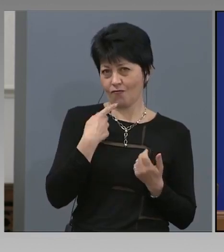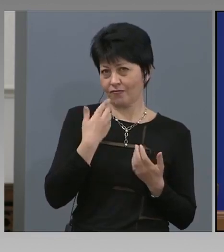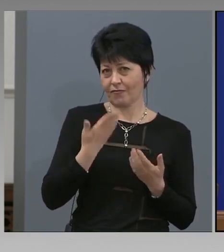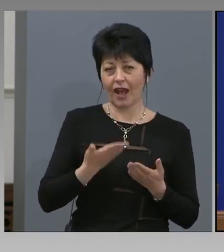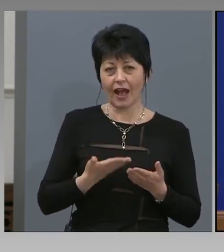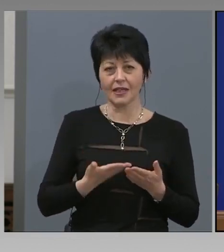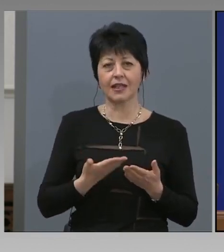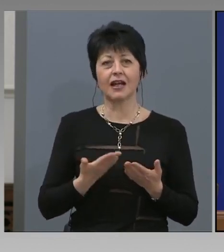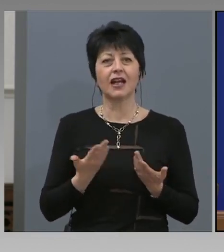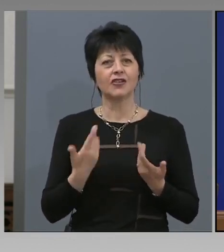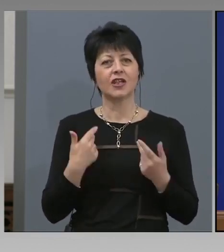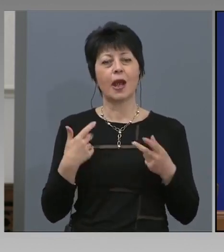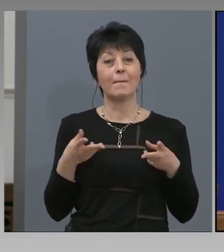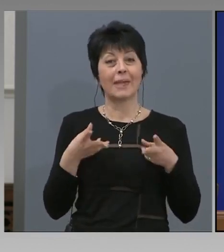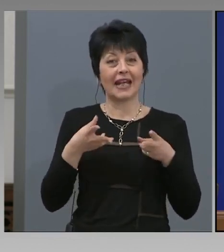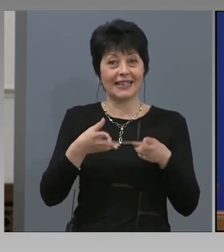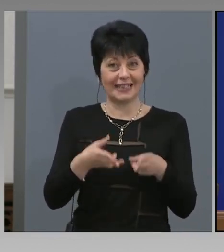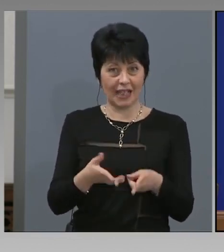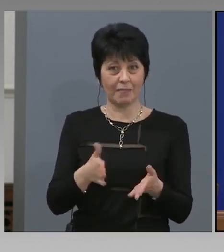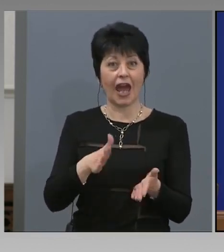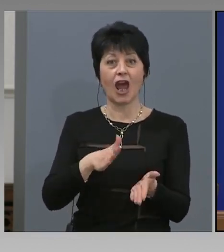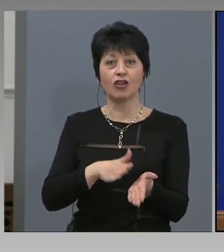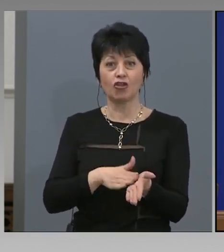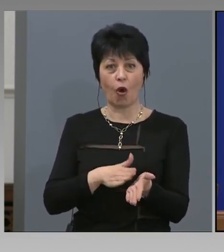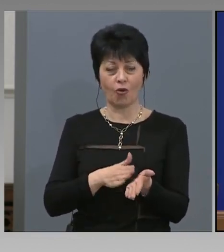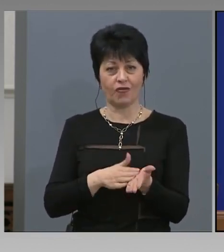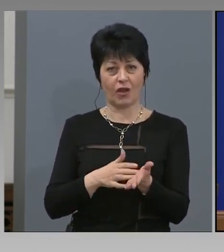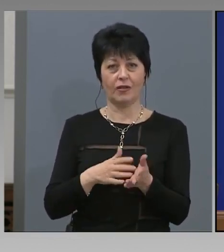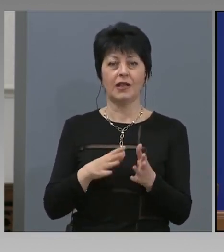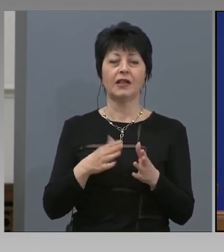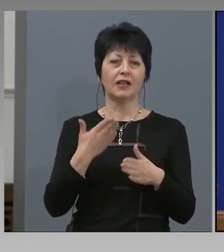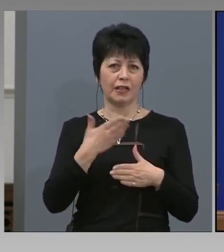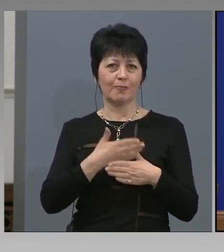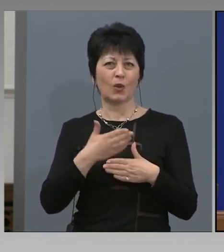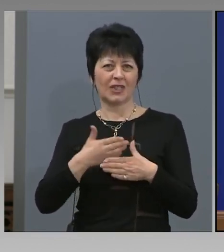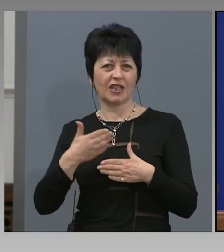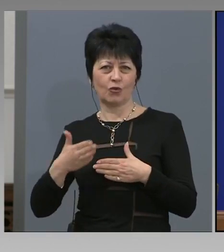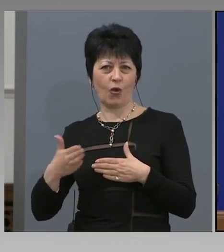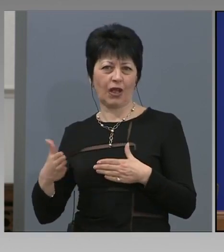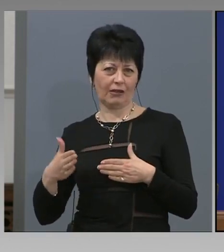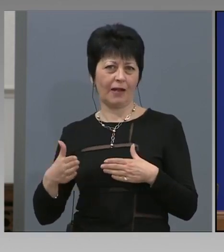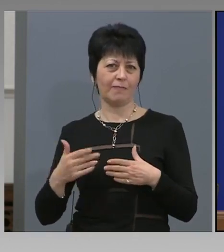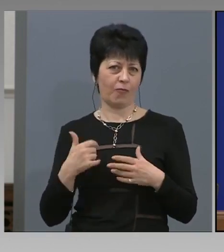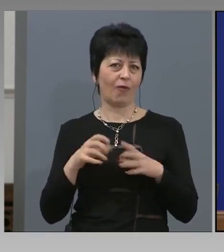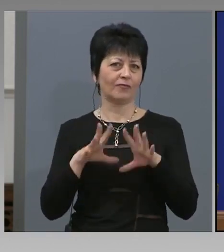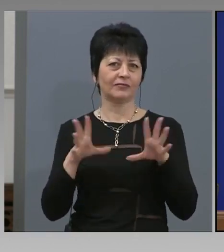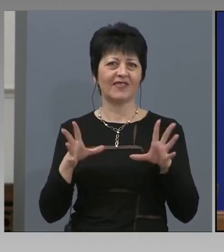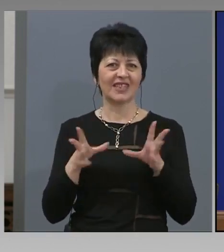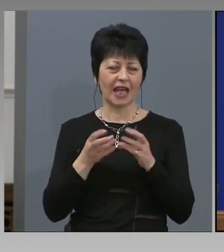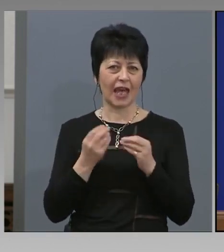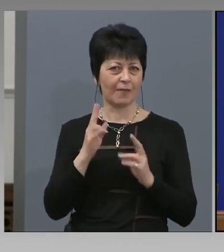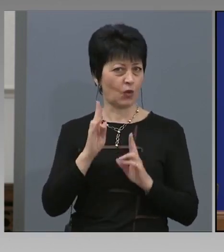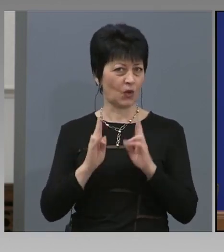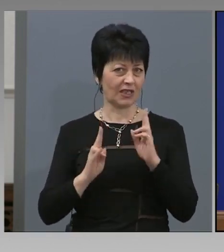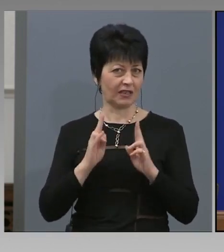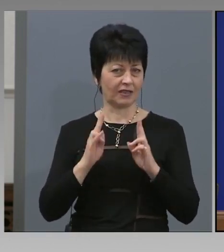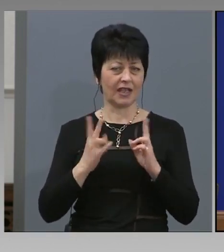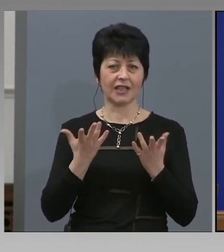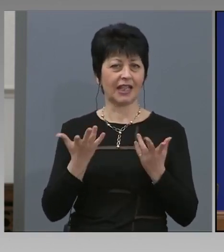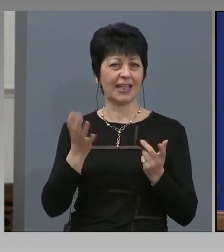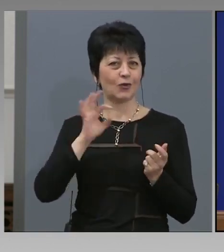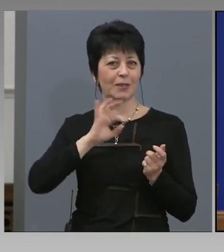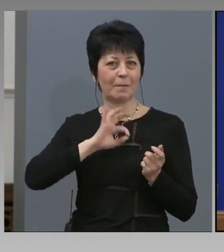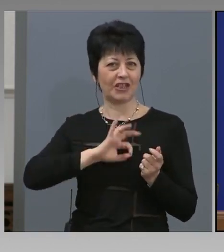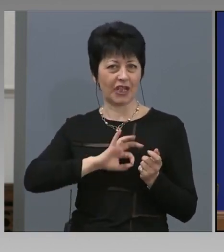че ние прекратихме договора по взимно съгласие, т.е. процедурата с тези, които бяха спечелили някои от модулите, но не